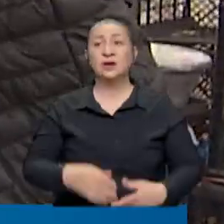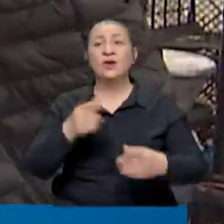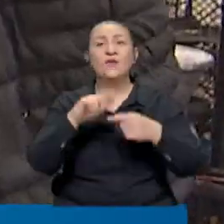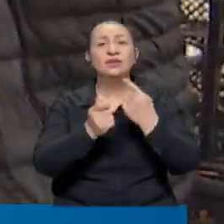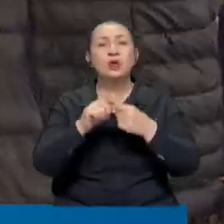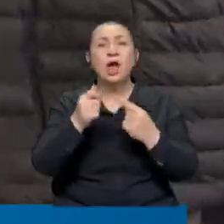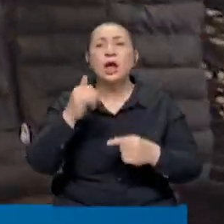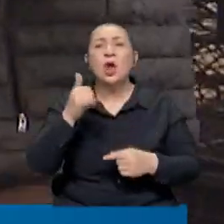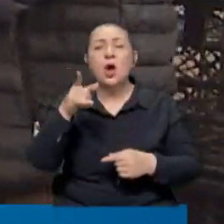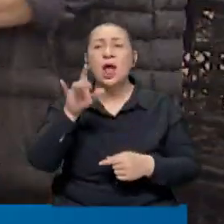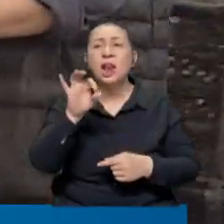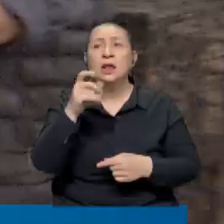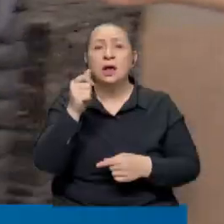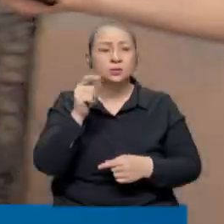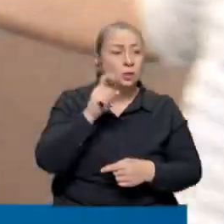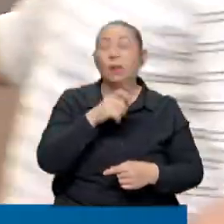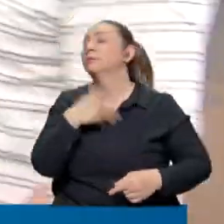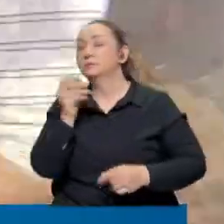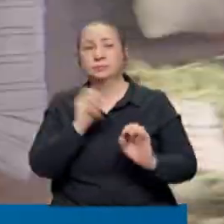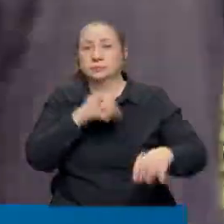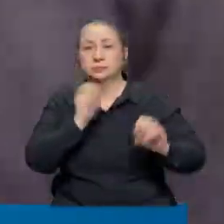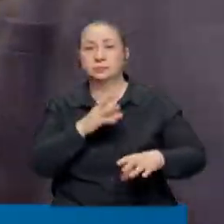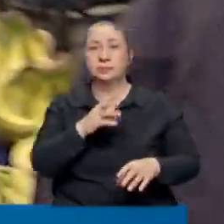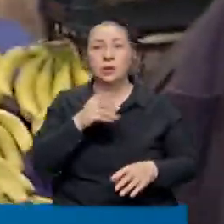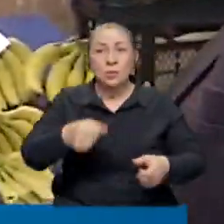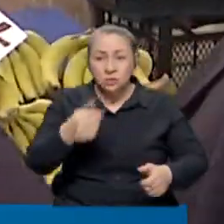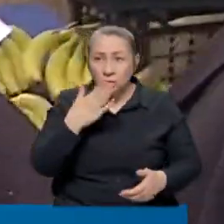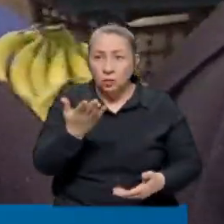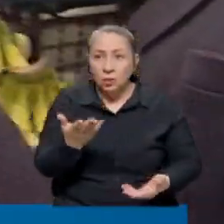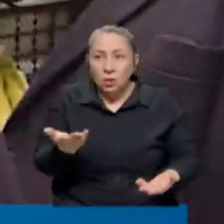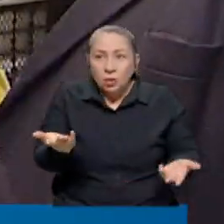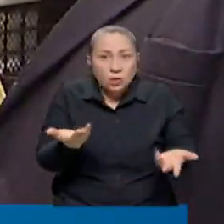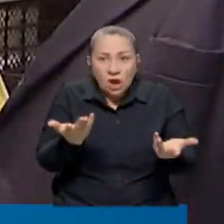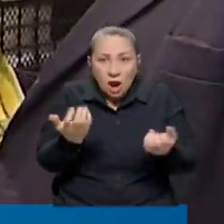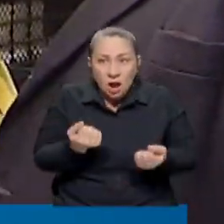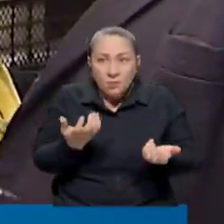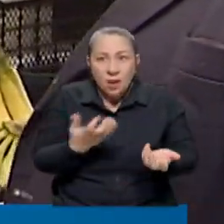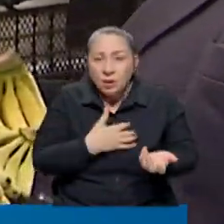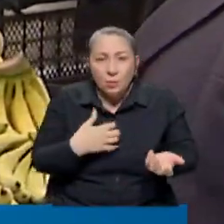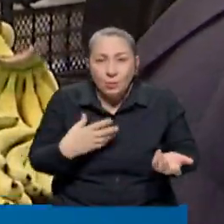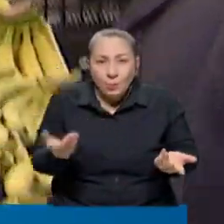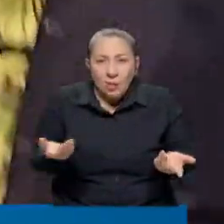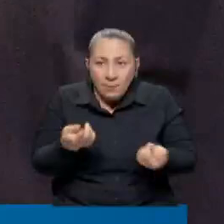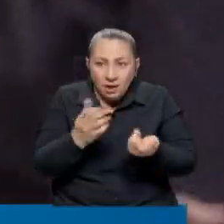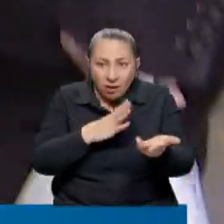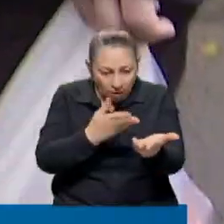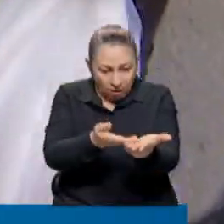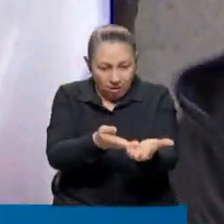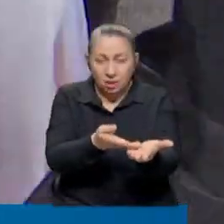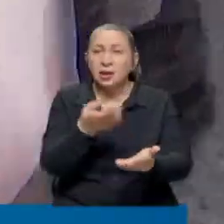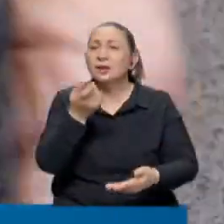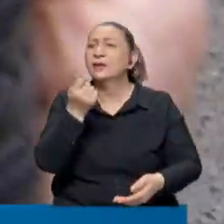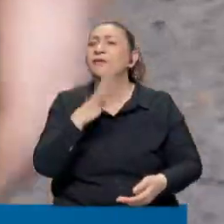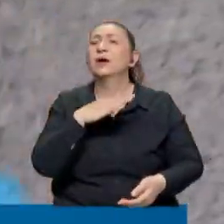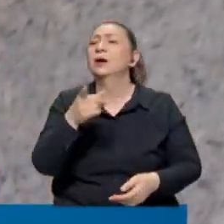Fasulyenin kilosu 50 lira sorup sorup gidiyorlar. Hala alan olmadı. Hiç poşet yok elinizde. Neyle alayım anne? Param var elimde. Ne